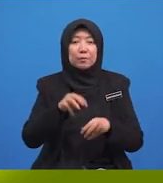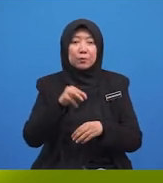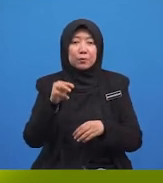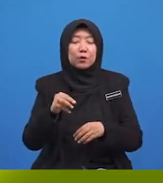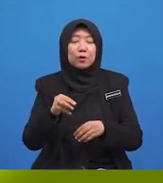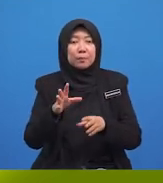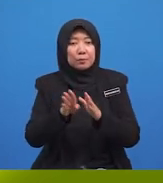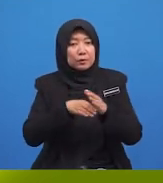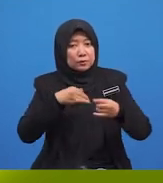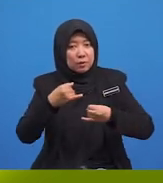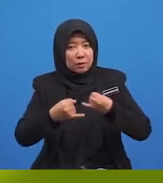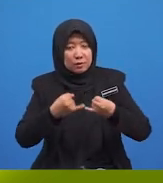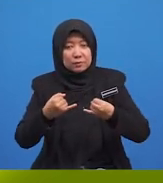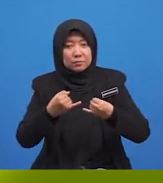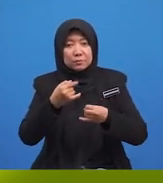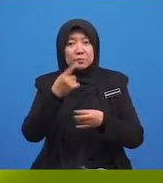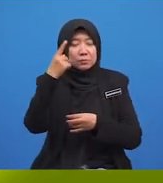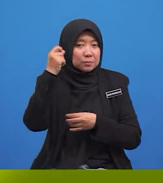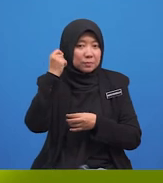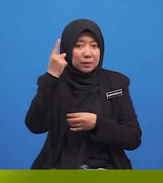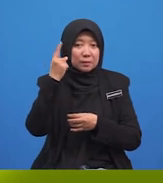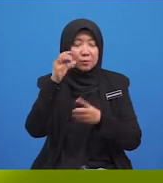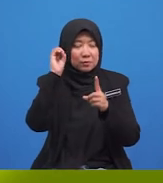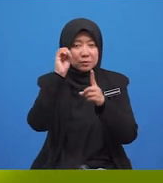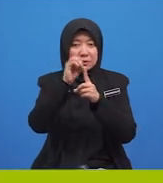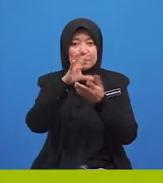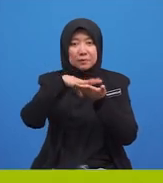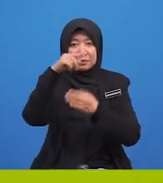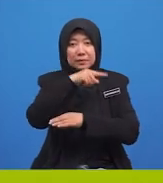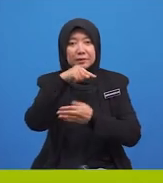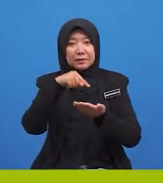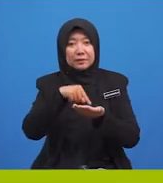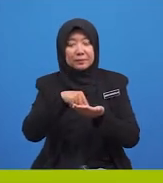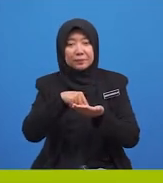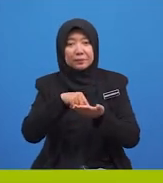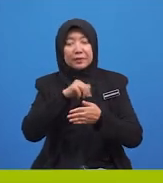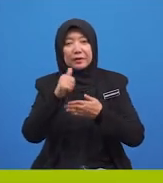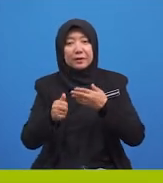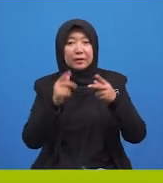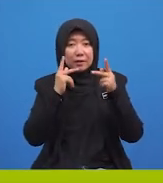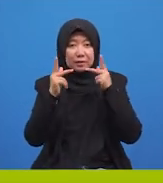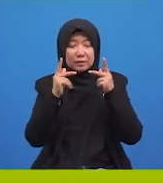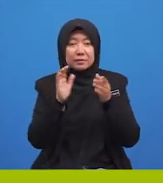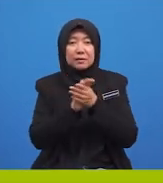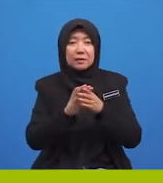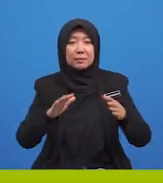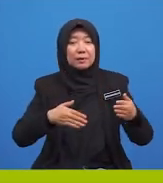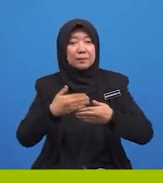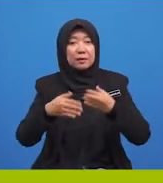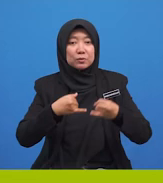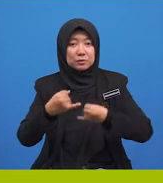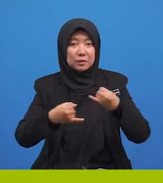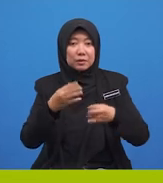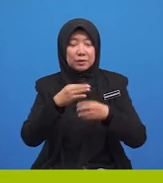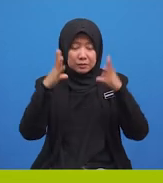menguasai objektif pembelajaran kita pada hari ini. Akhir kata, selamat maju jaya